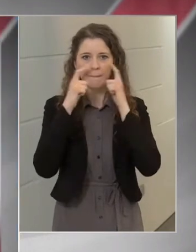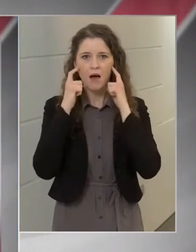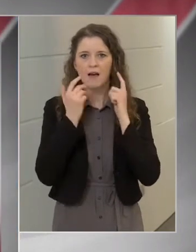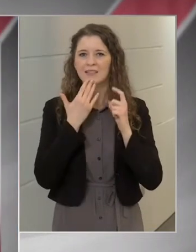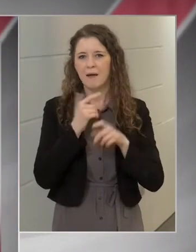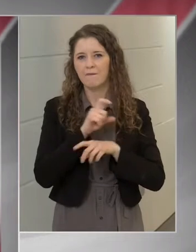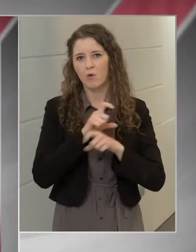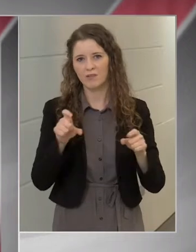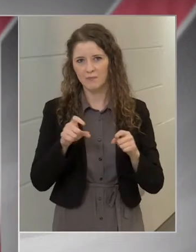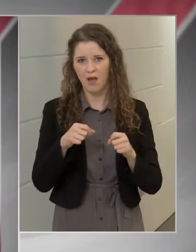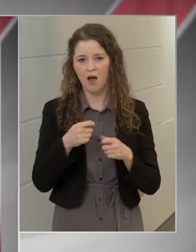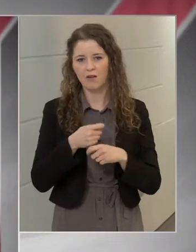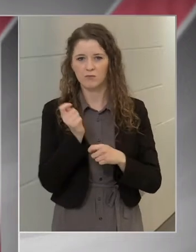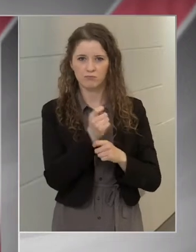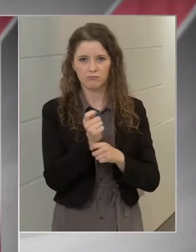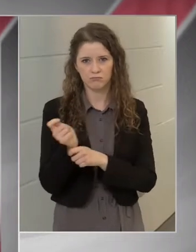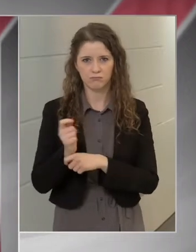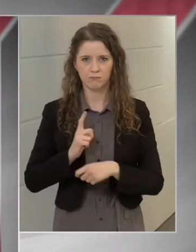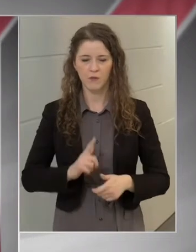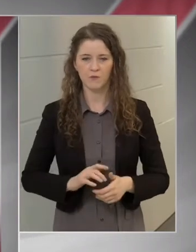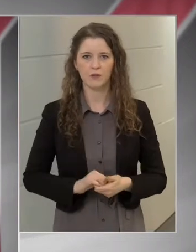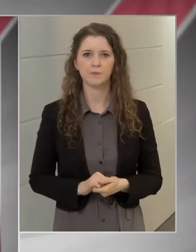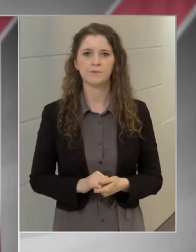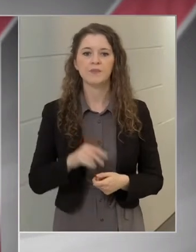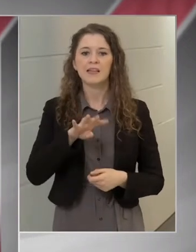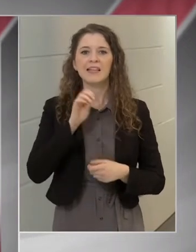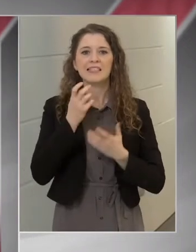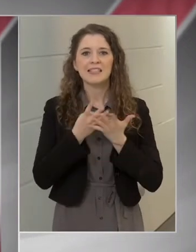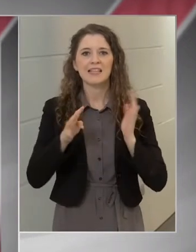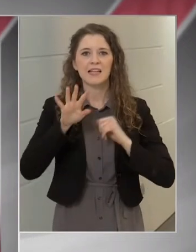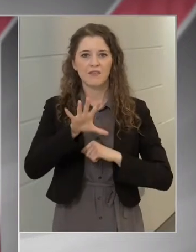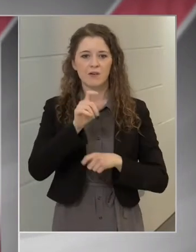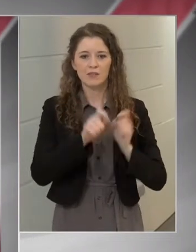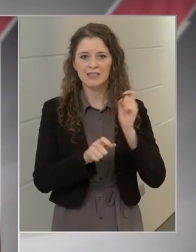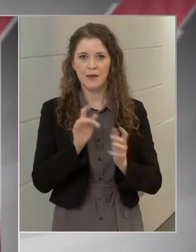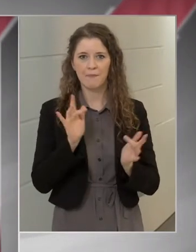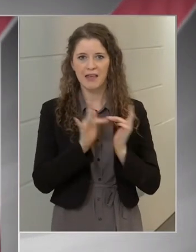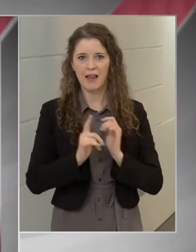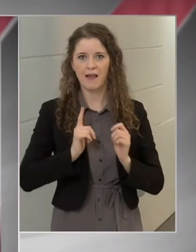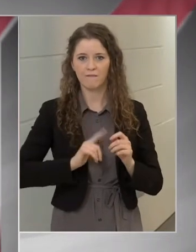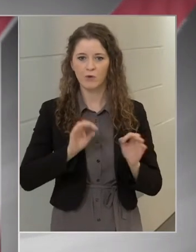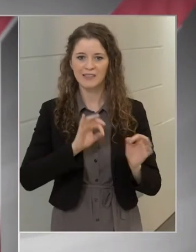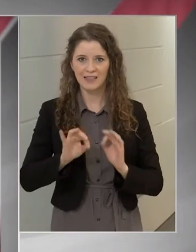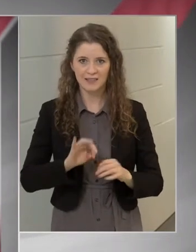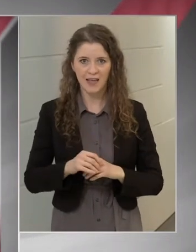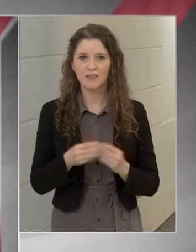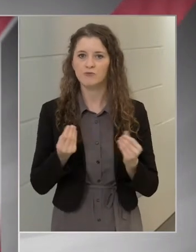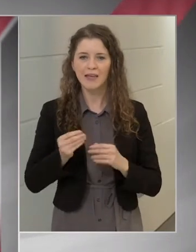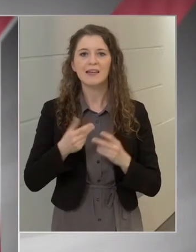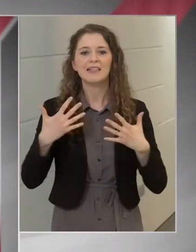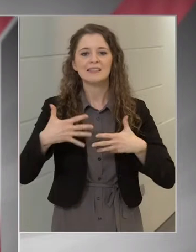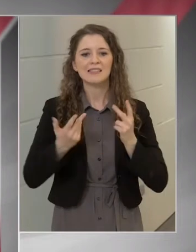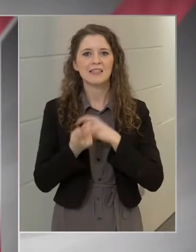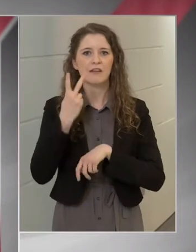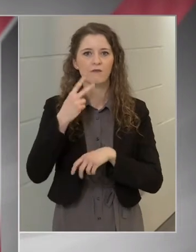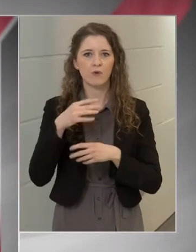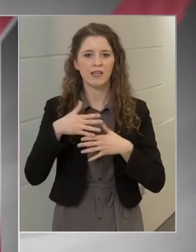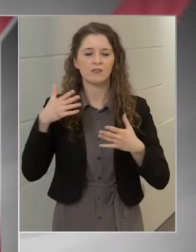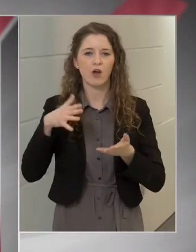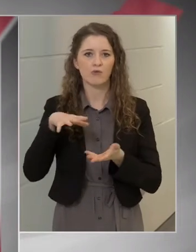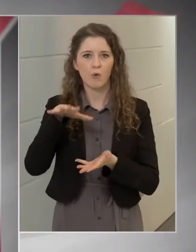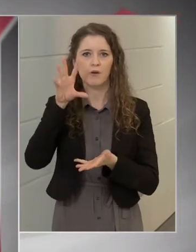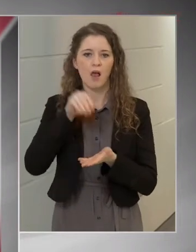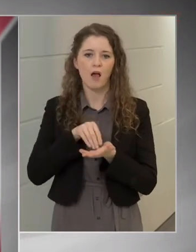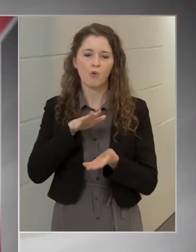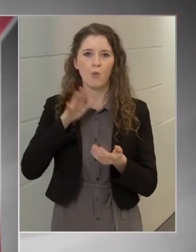kívül hagyása miatt végeztünk. 495 személye szemben intézkedtünk, mert a 10 ezer főnél nagyobb lakónépességű